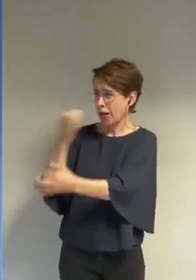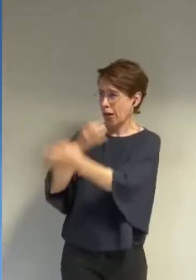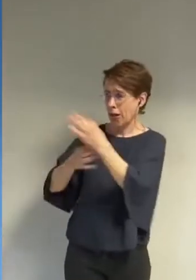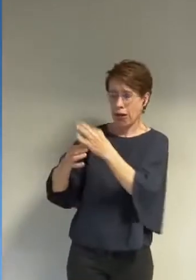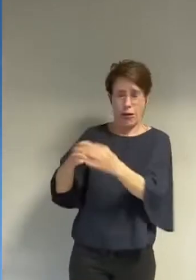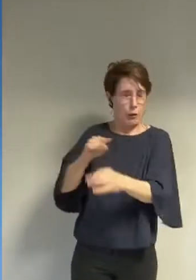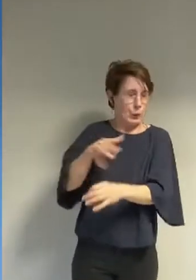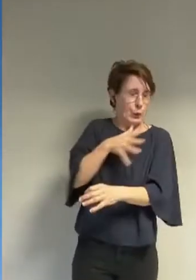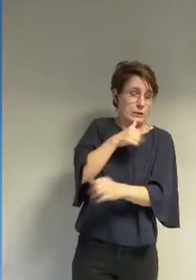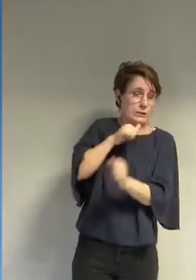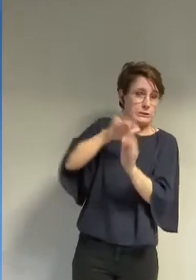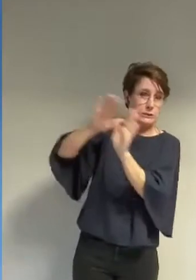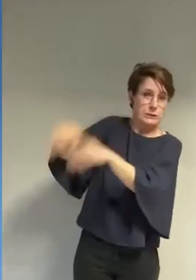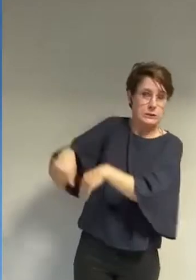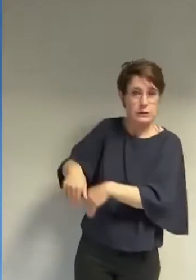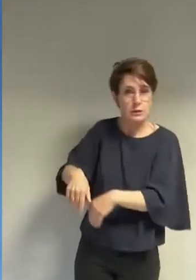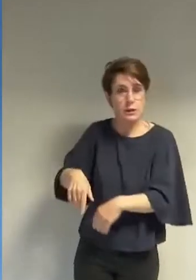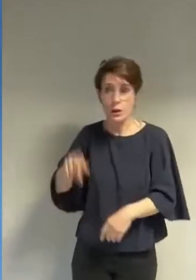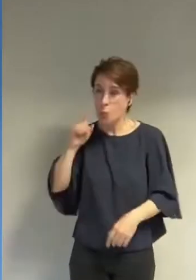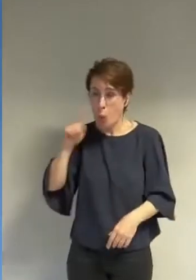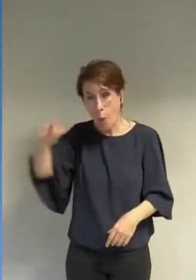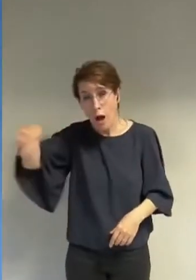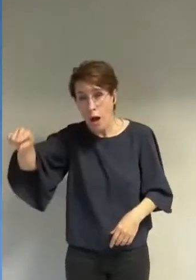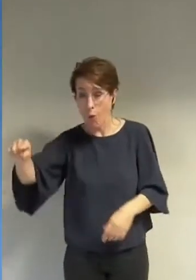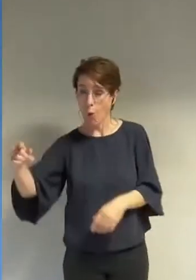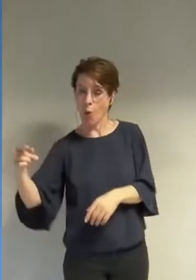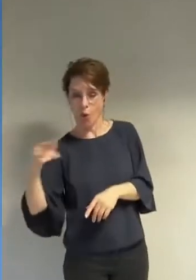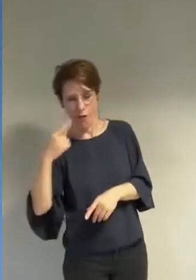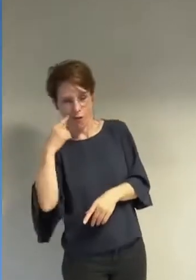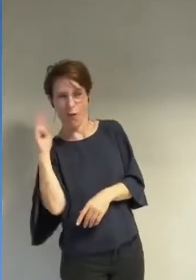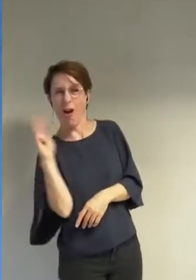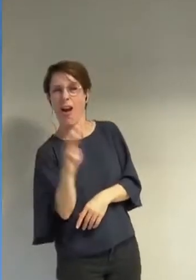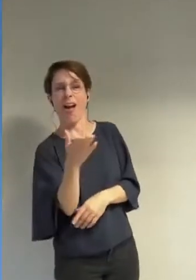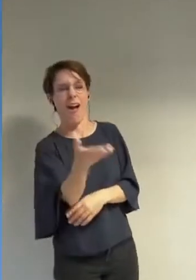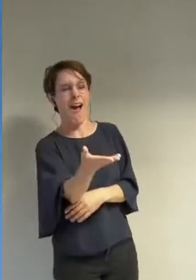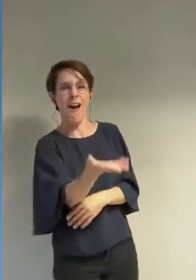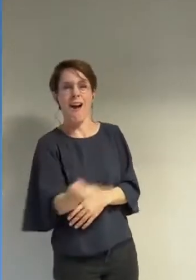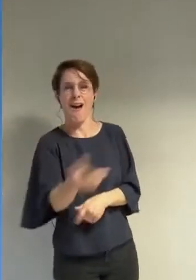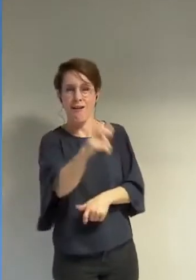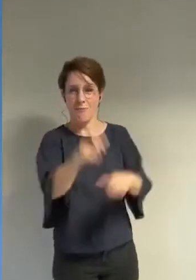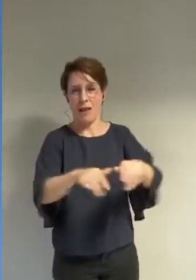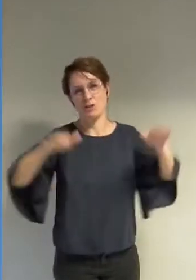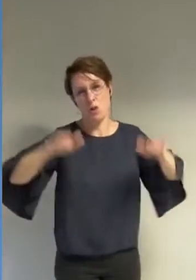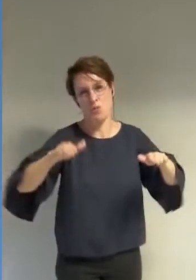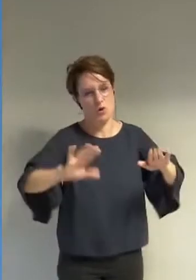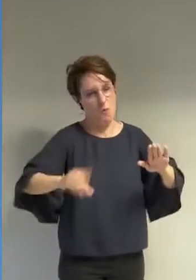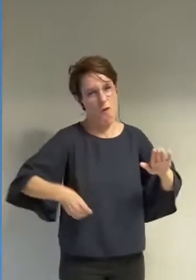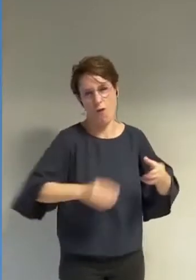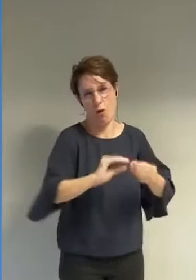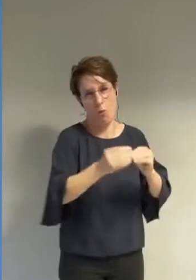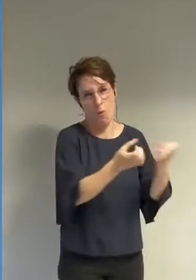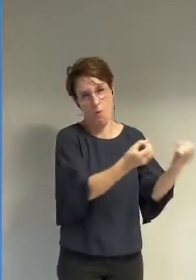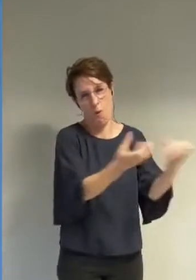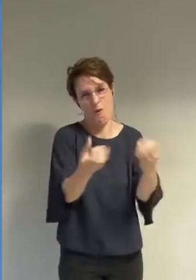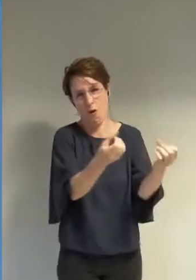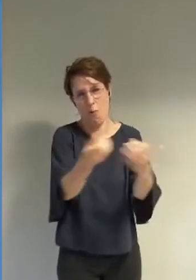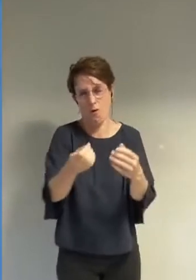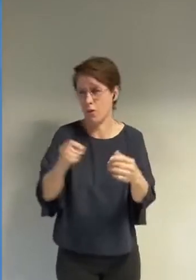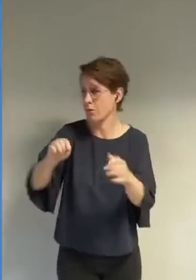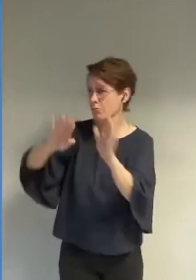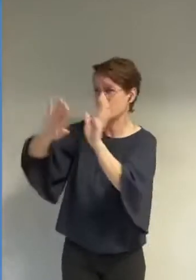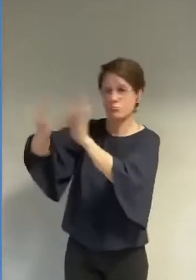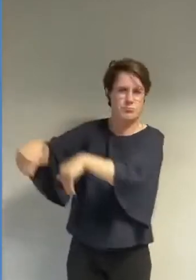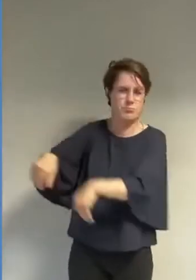compatriotes de confession musulmane la source de tous nos maux nous n'adhérons pas aux